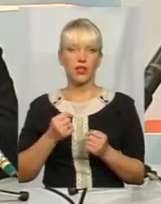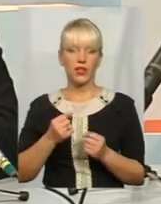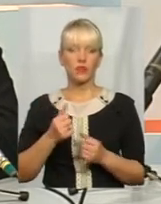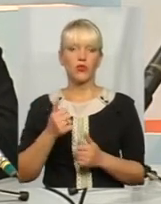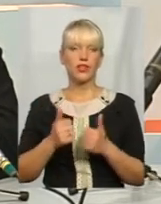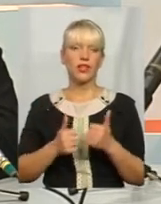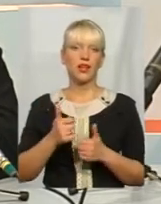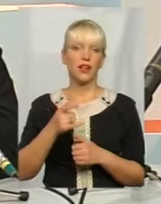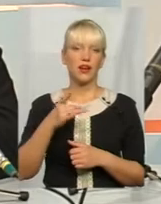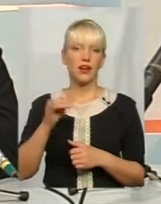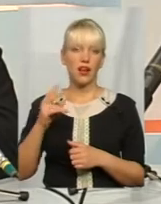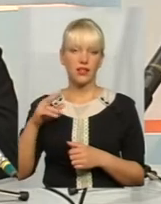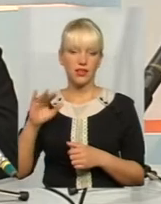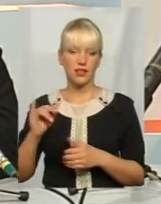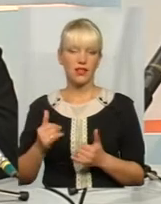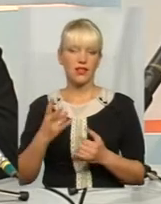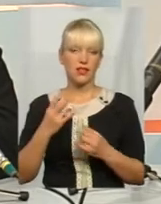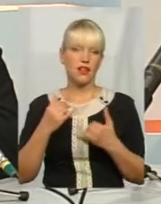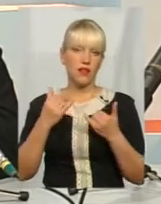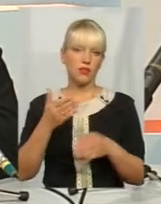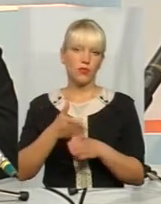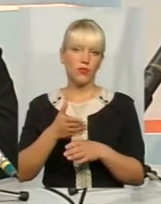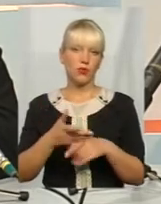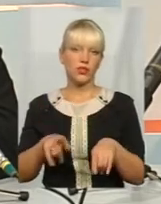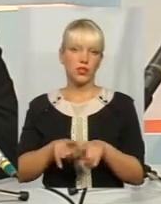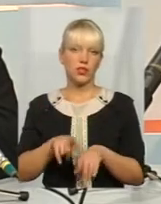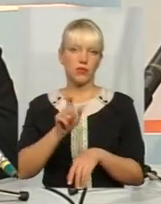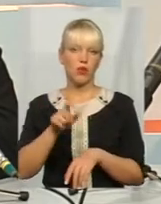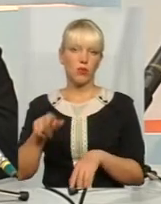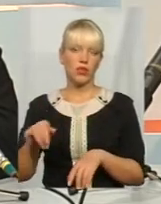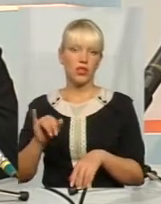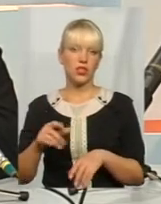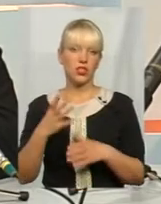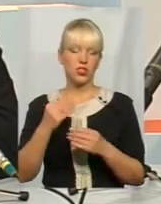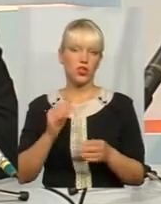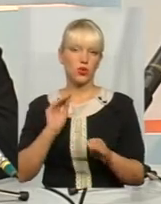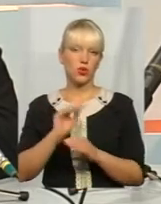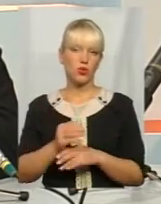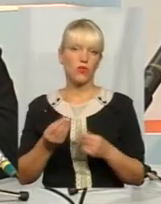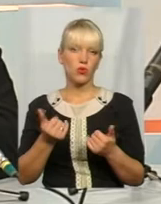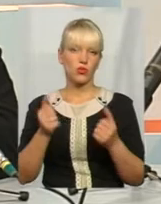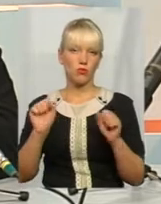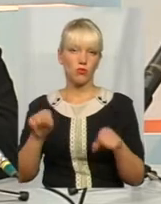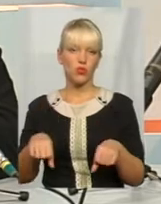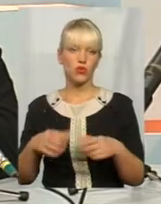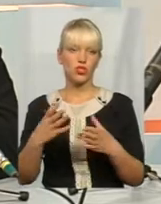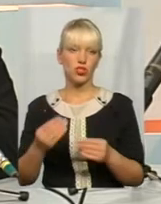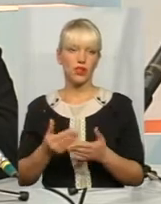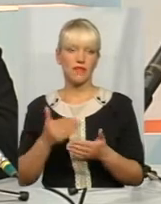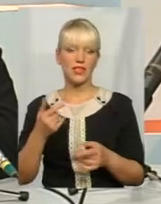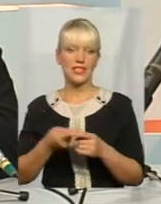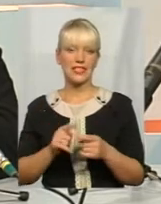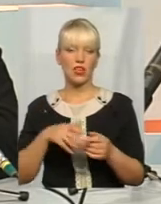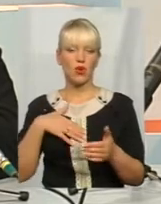на допомогу даним категоріям громадян. І певні ще додаткові кошти вони можуть отримати іще від цих